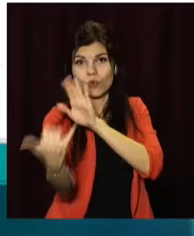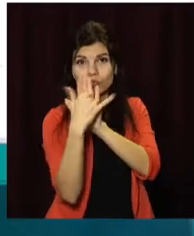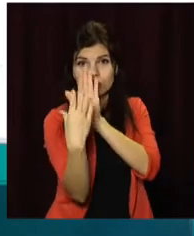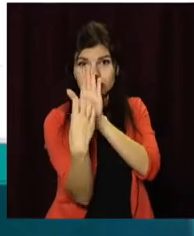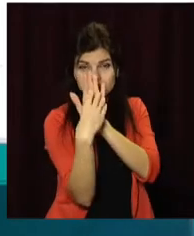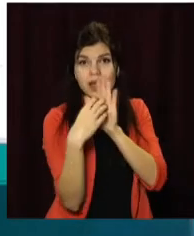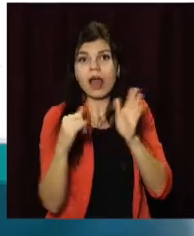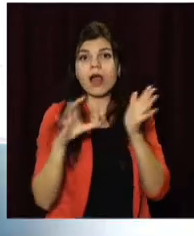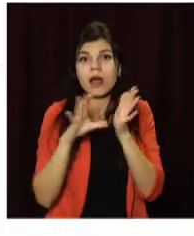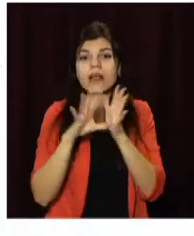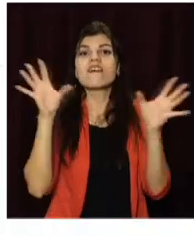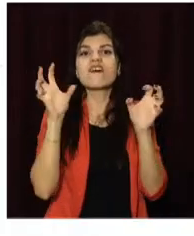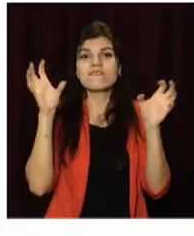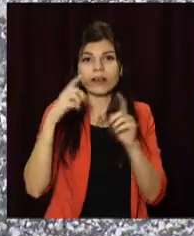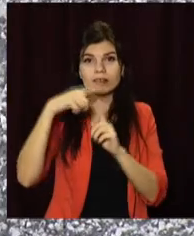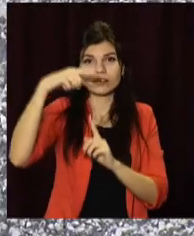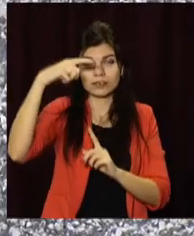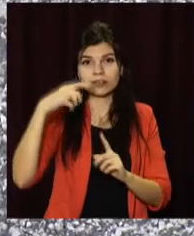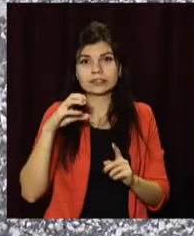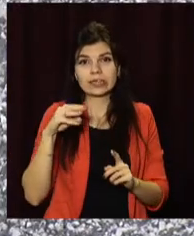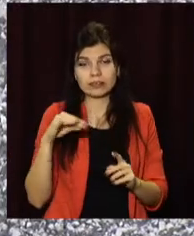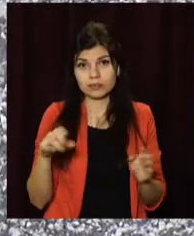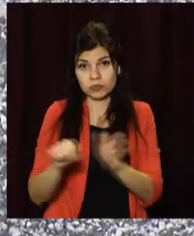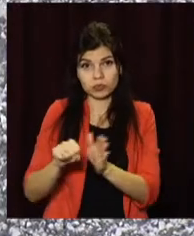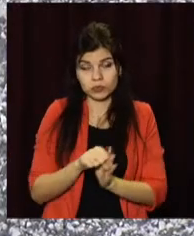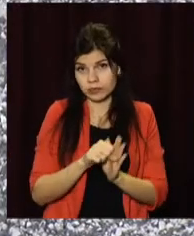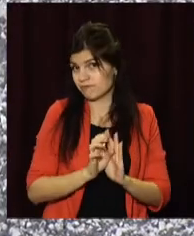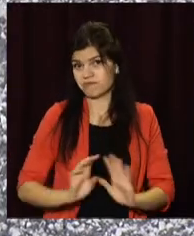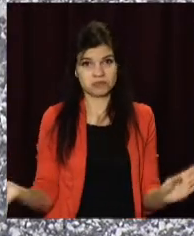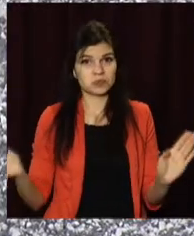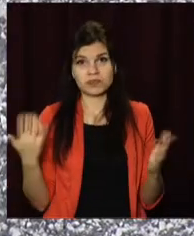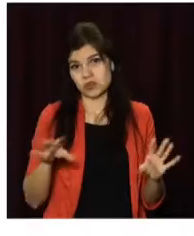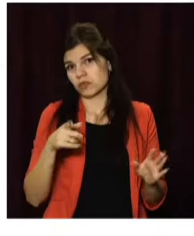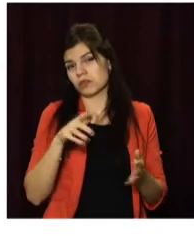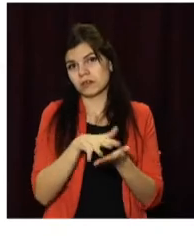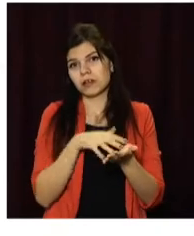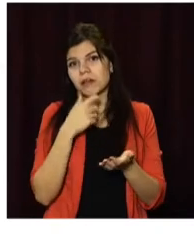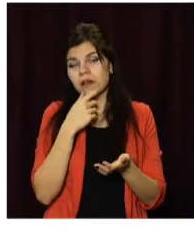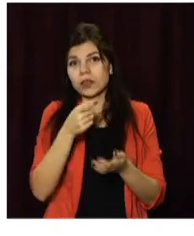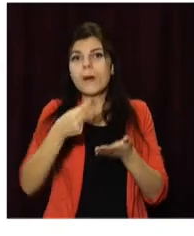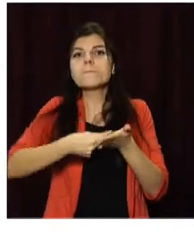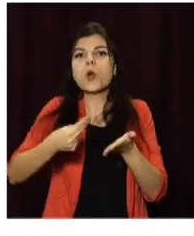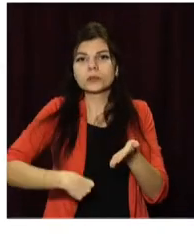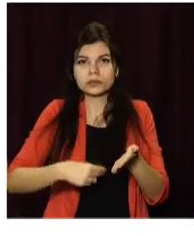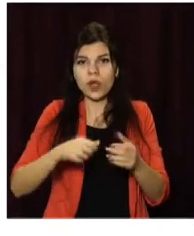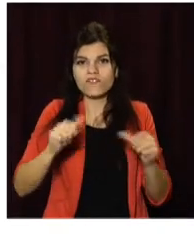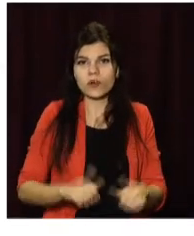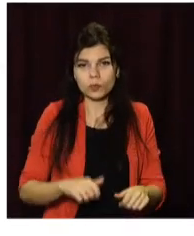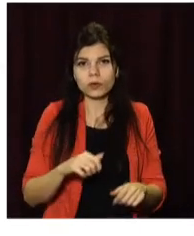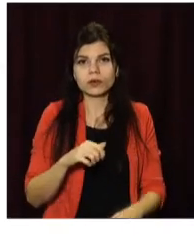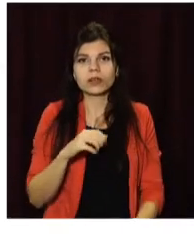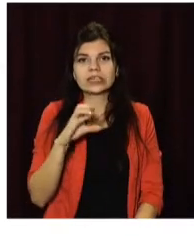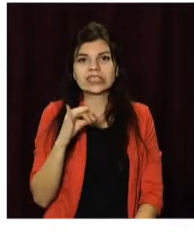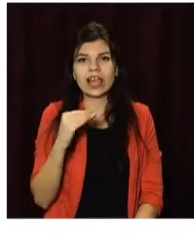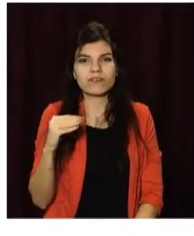електричністю і к вайфай-сети абонента. Ви підписуєтесь на наш сейф-екобот